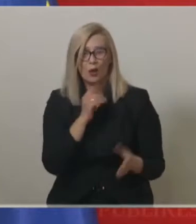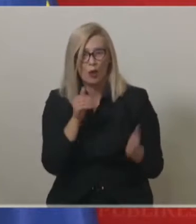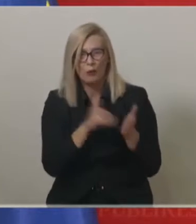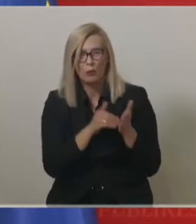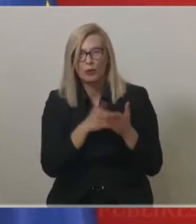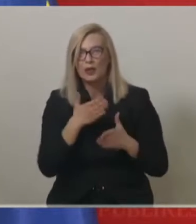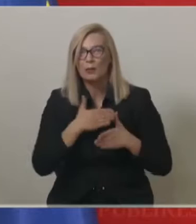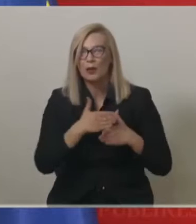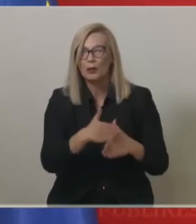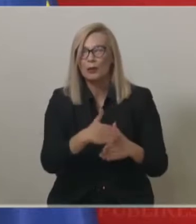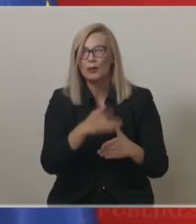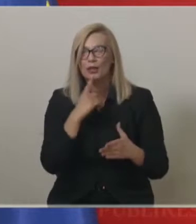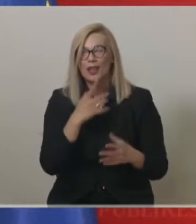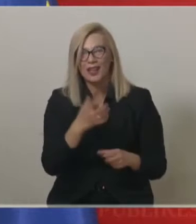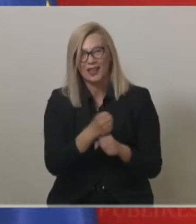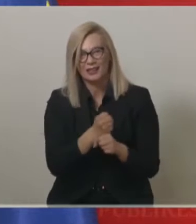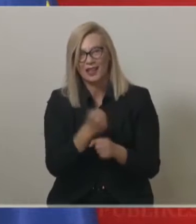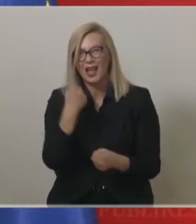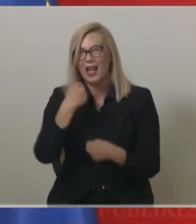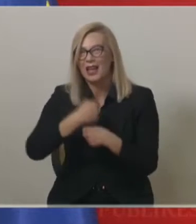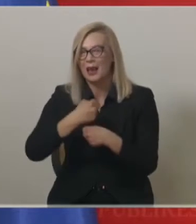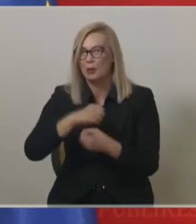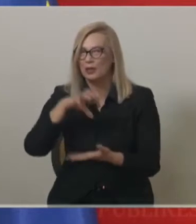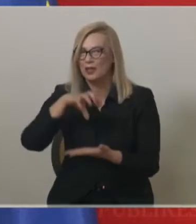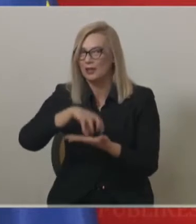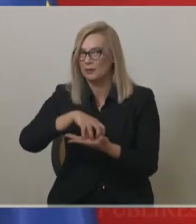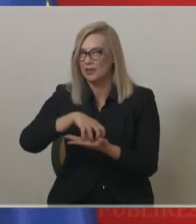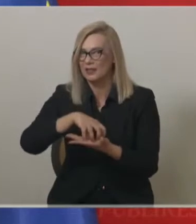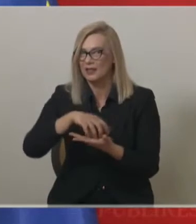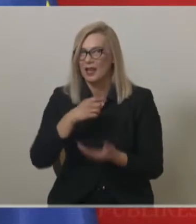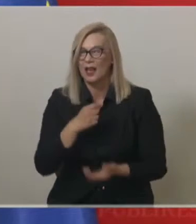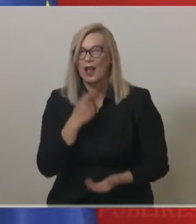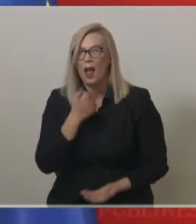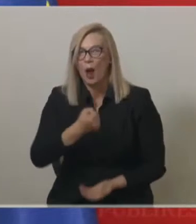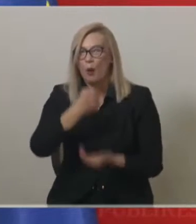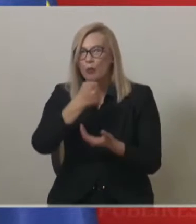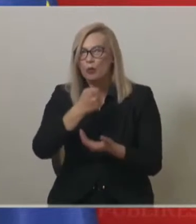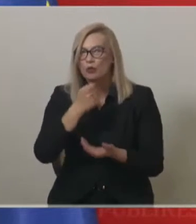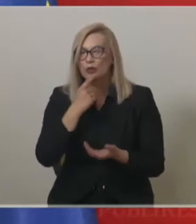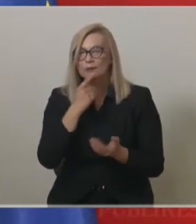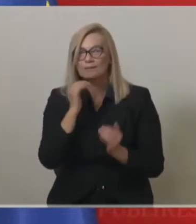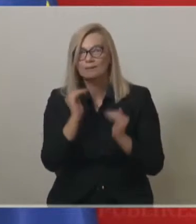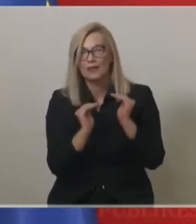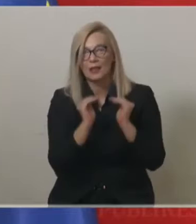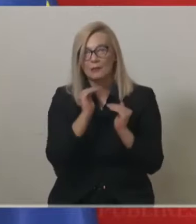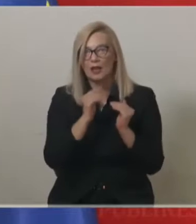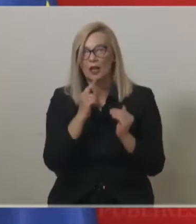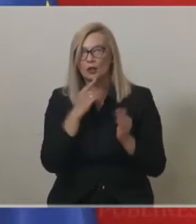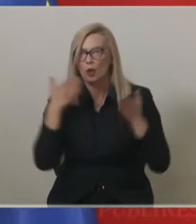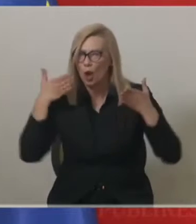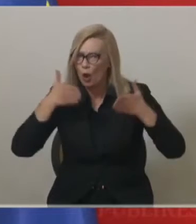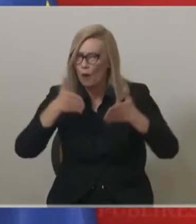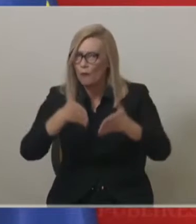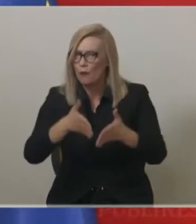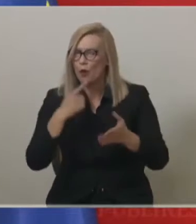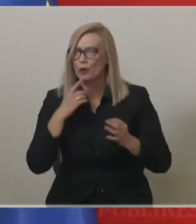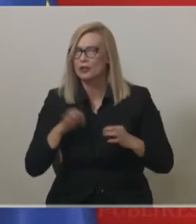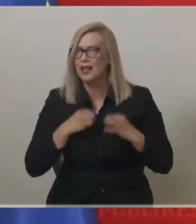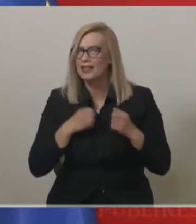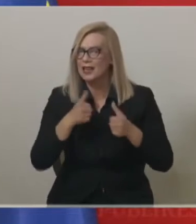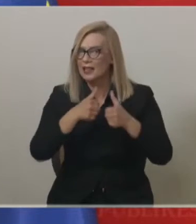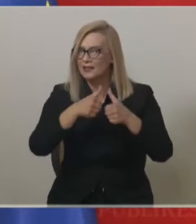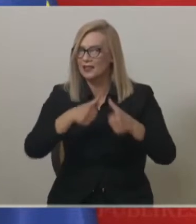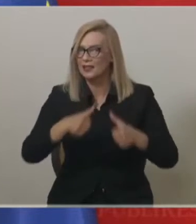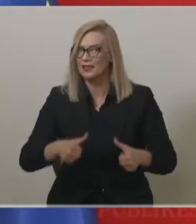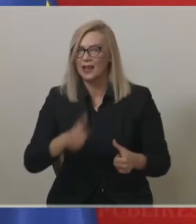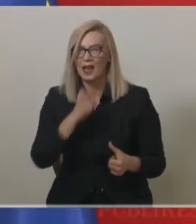треба помош и да ги зачува работните места. Буджетот е избалансиран со фокус на здравствениот систем,